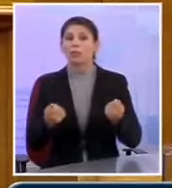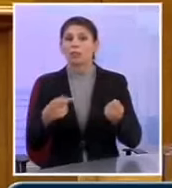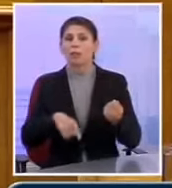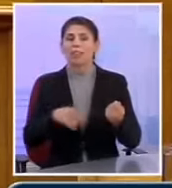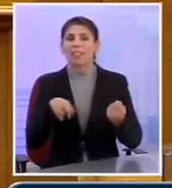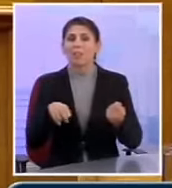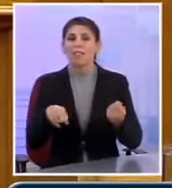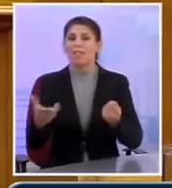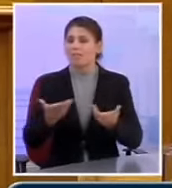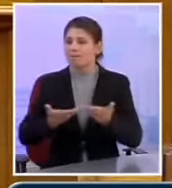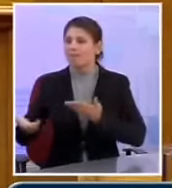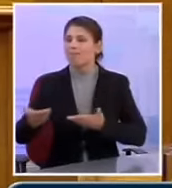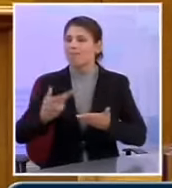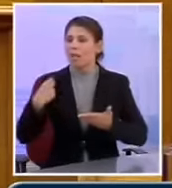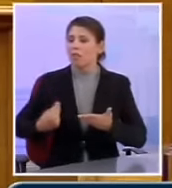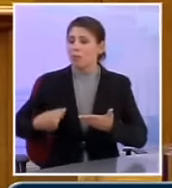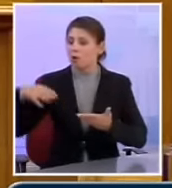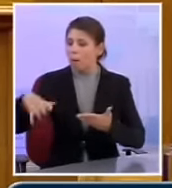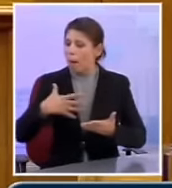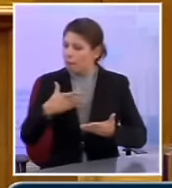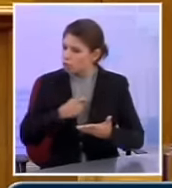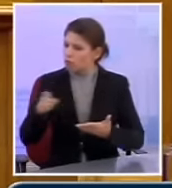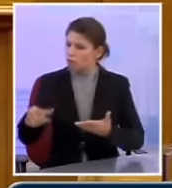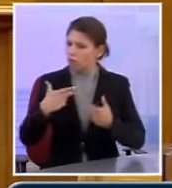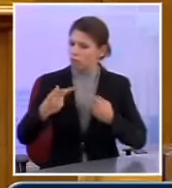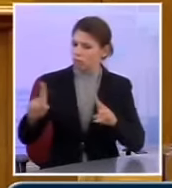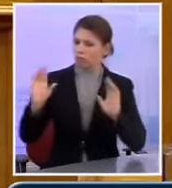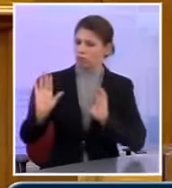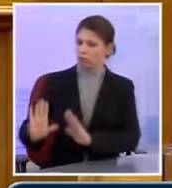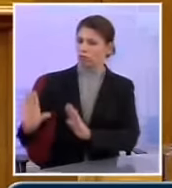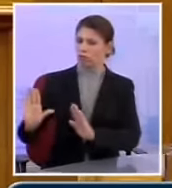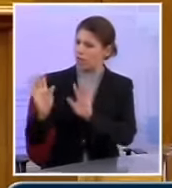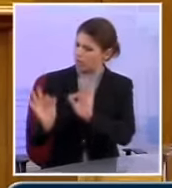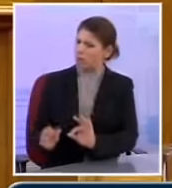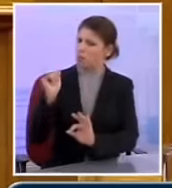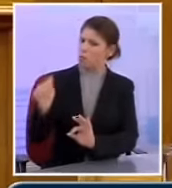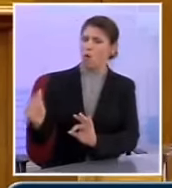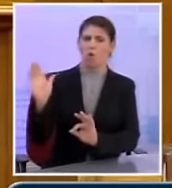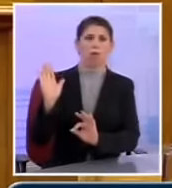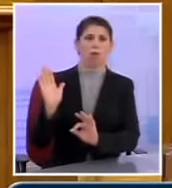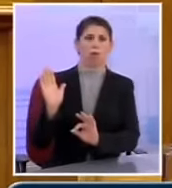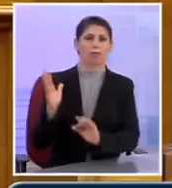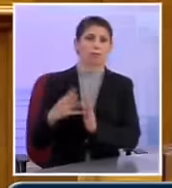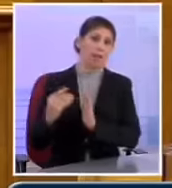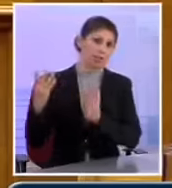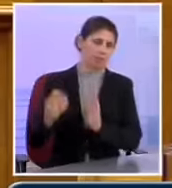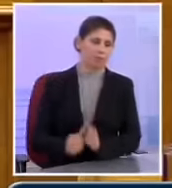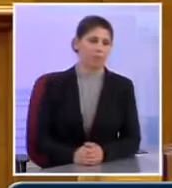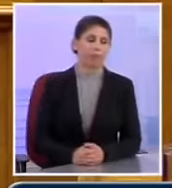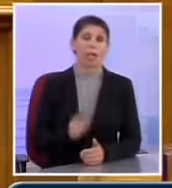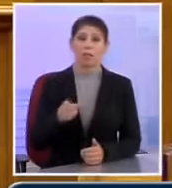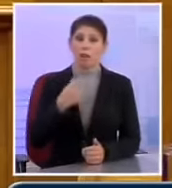αυτή τη σχέση με το δημόσιο τομέα. Θέλω να διευκρινίσω και κάτι γιατί αυτό το